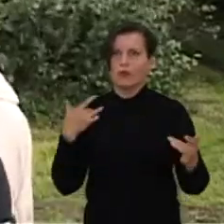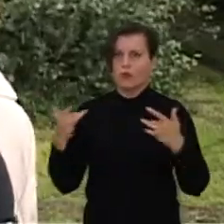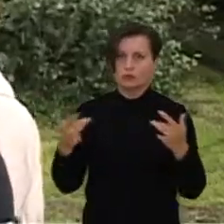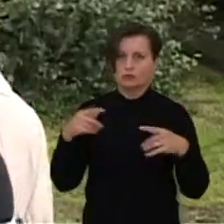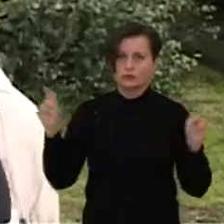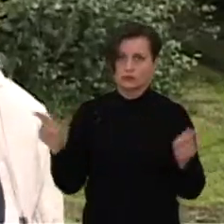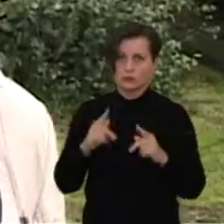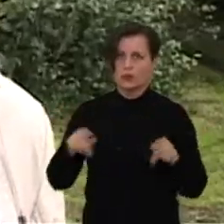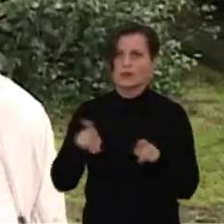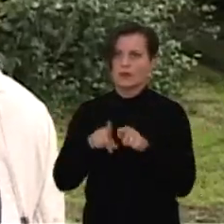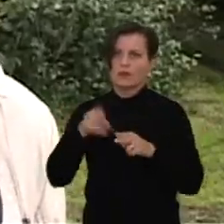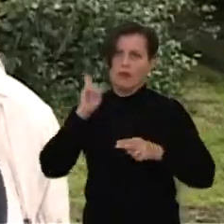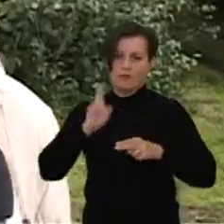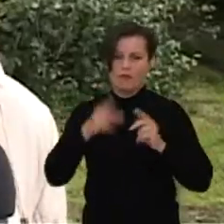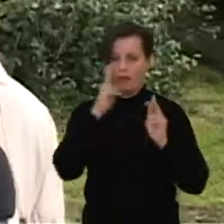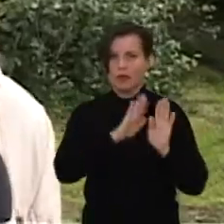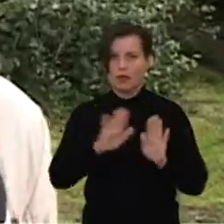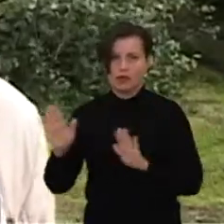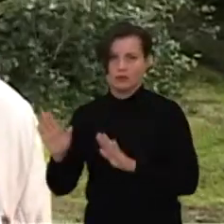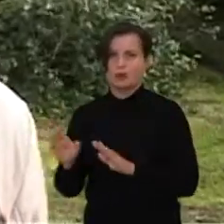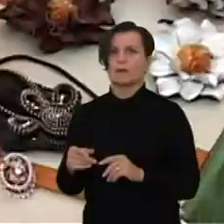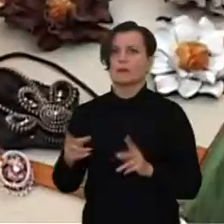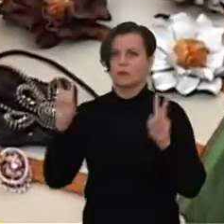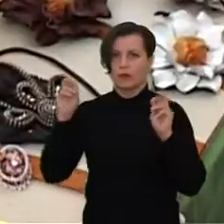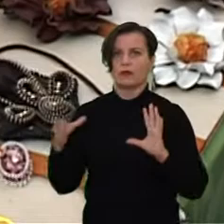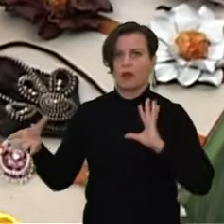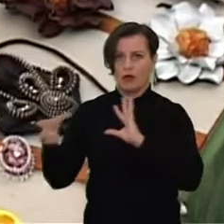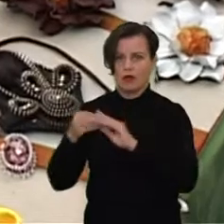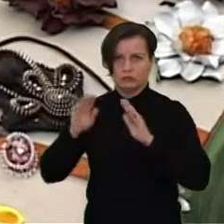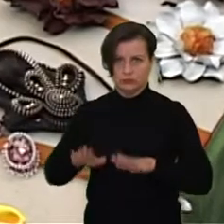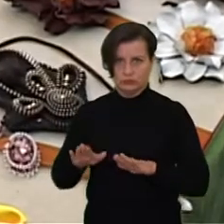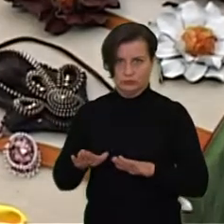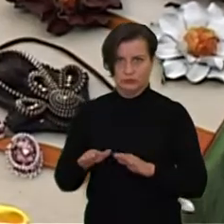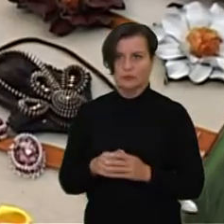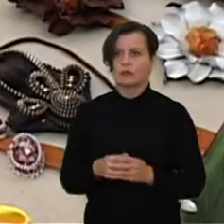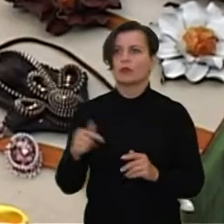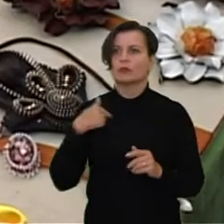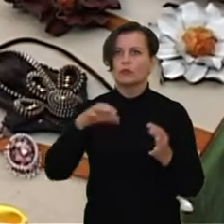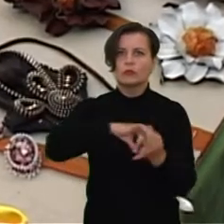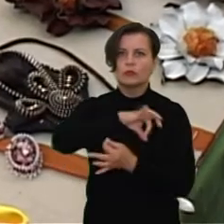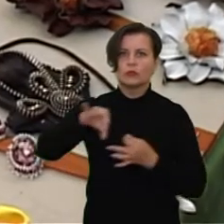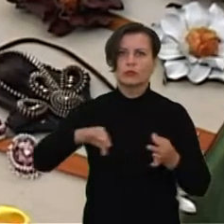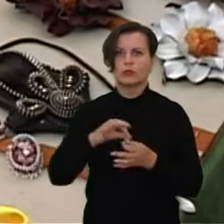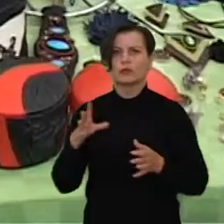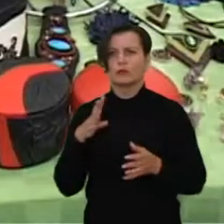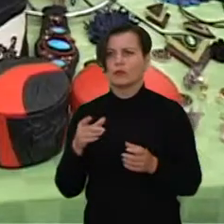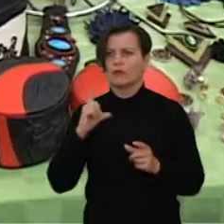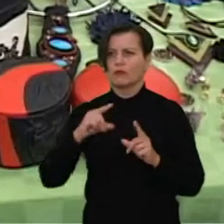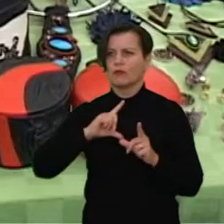koncertas ir baigiamusios parodos Būkime kartu. Mūsų projektas buvo, kadangi važiuojame įvairias